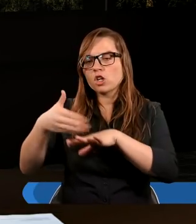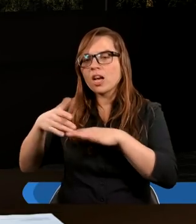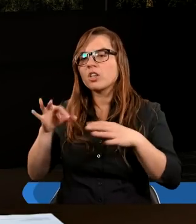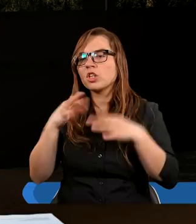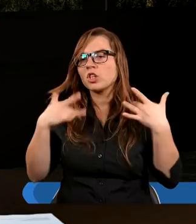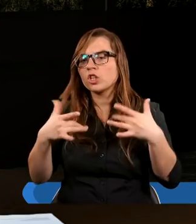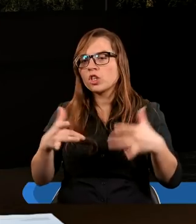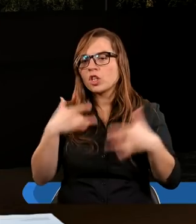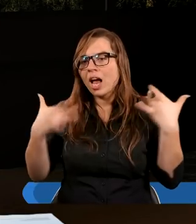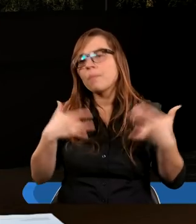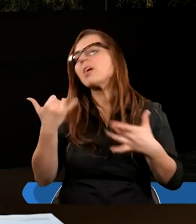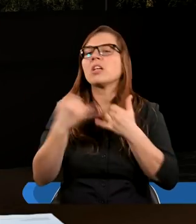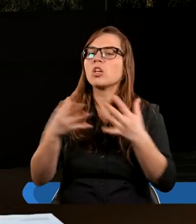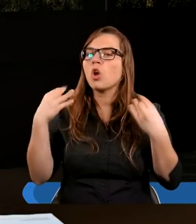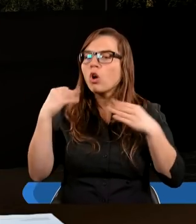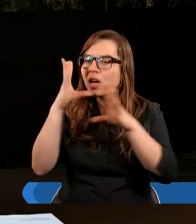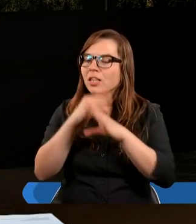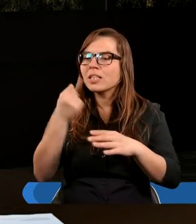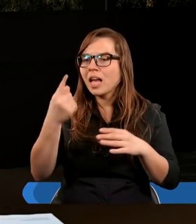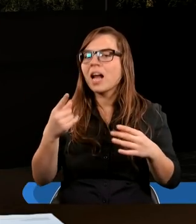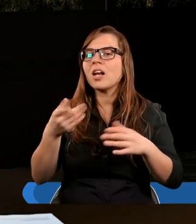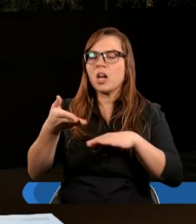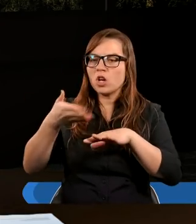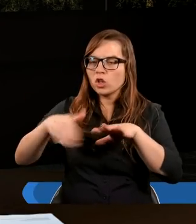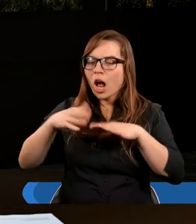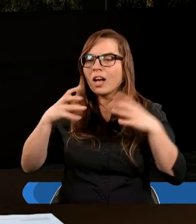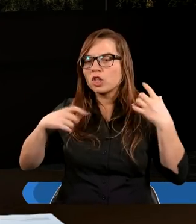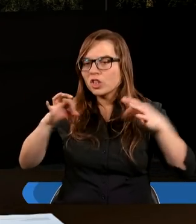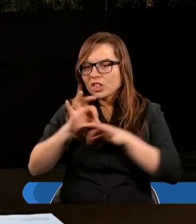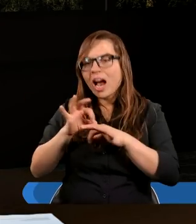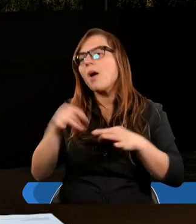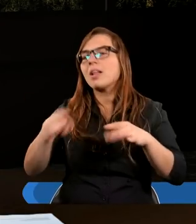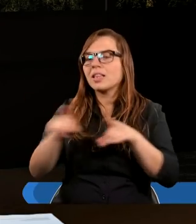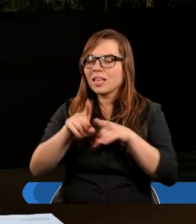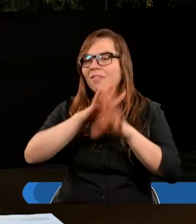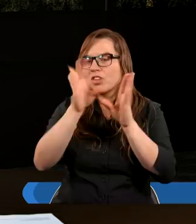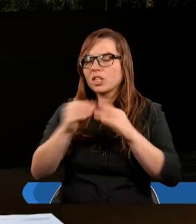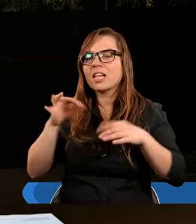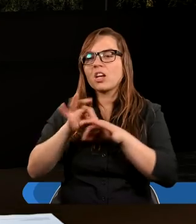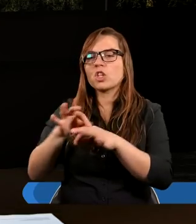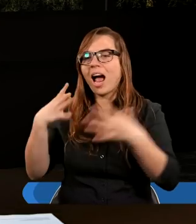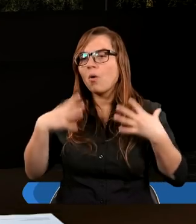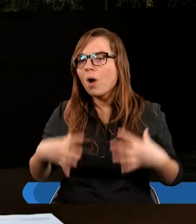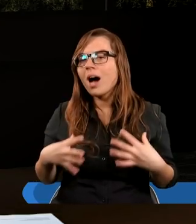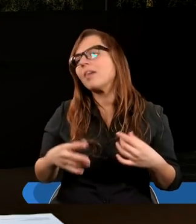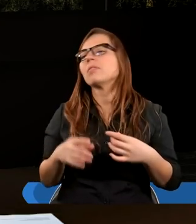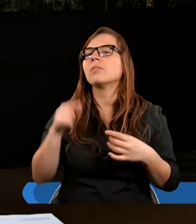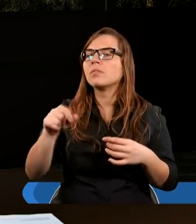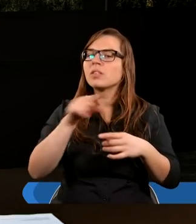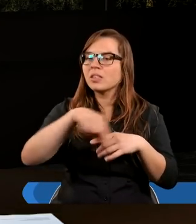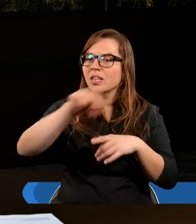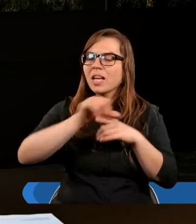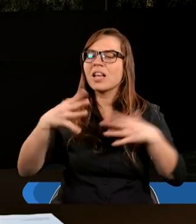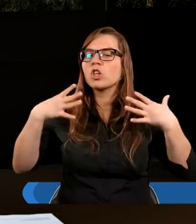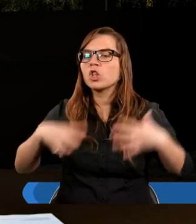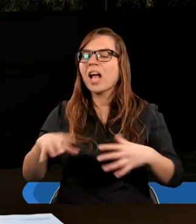A jeśli doznaje czci, jeden członek, radują się z nim wszystkie członki. Wy zaś jesteście